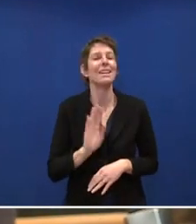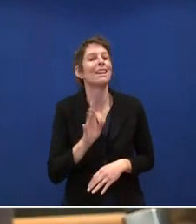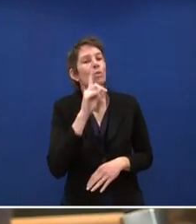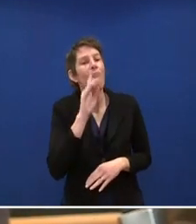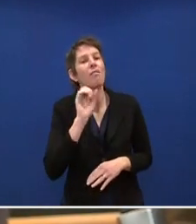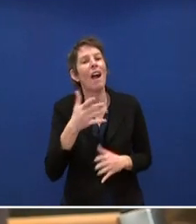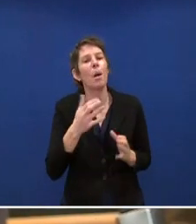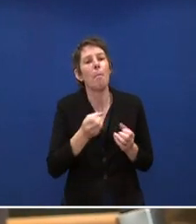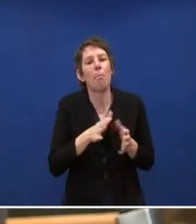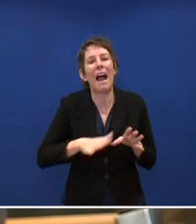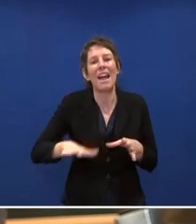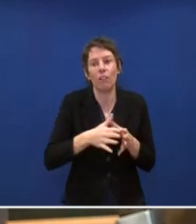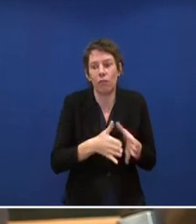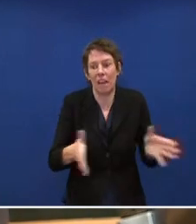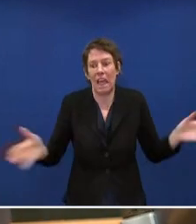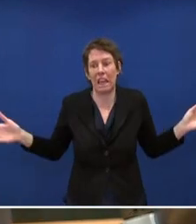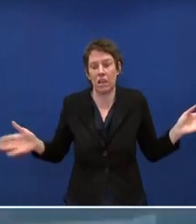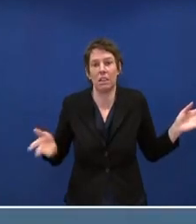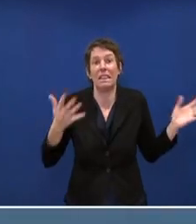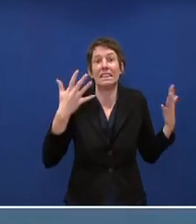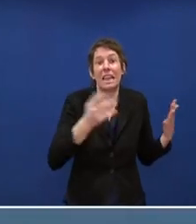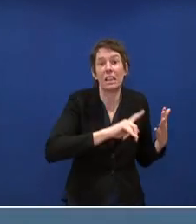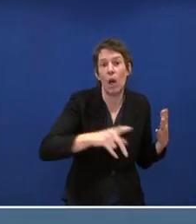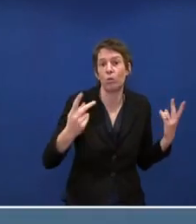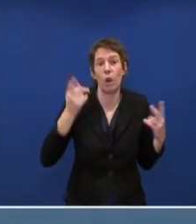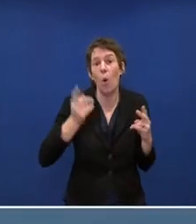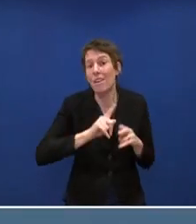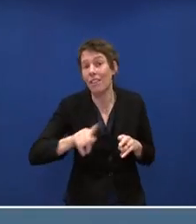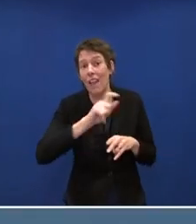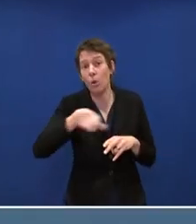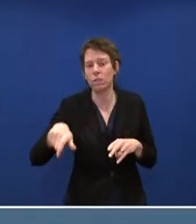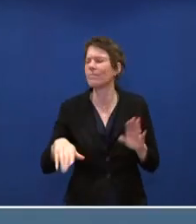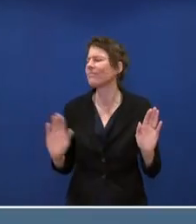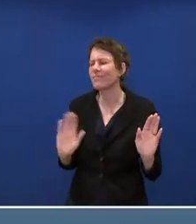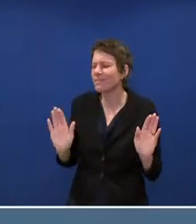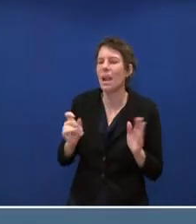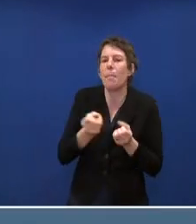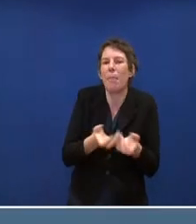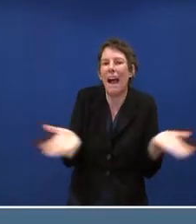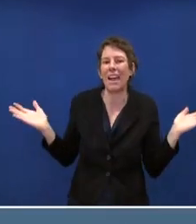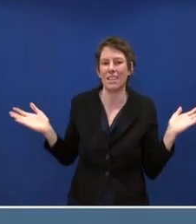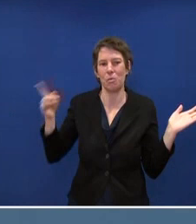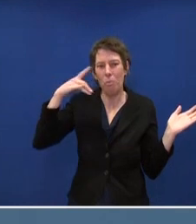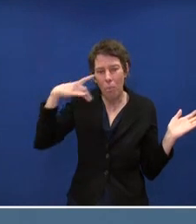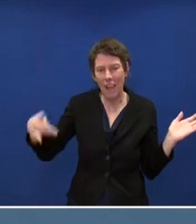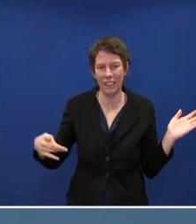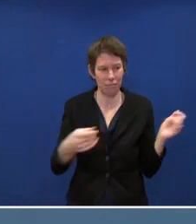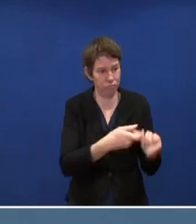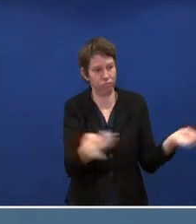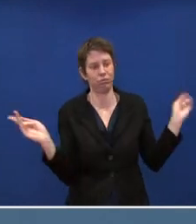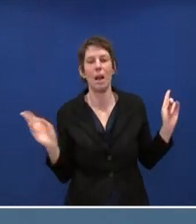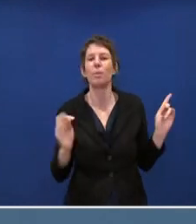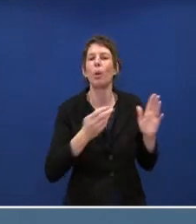breiter Fläche heißt. Zehntausende, Hunderttausende. Nein, in breiter Fläche meint genau das, was ich vorhin gesagt habe, dass man von der